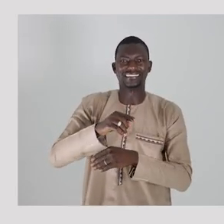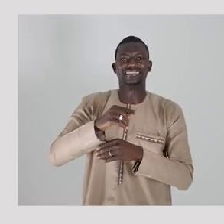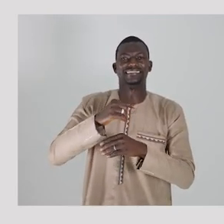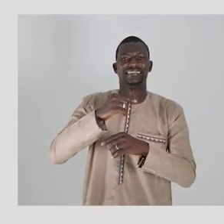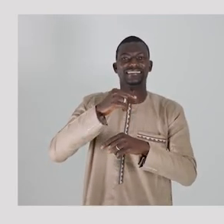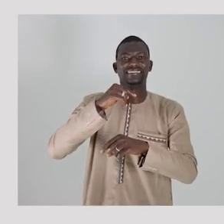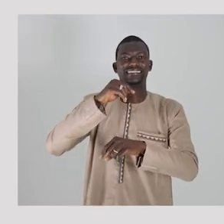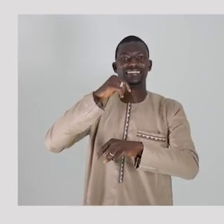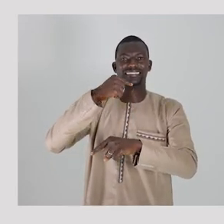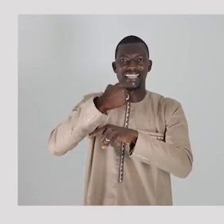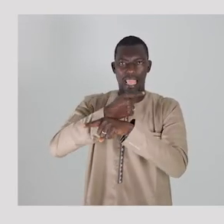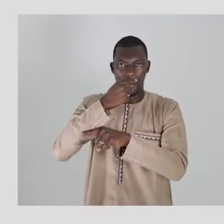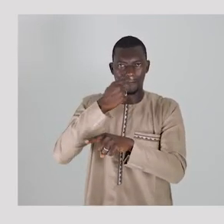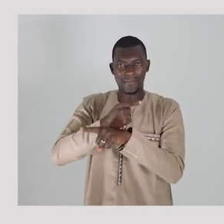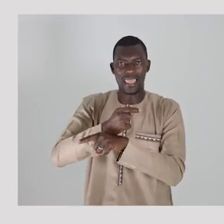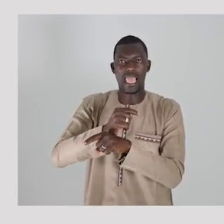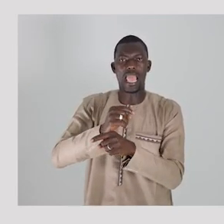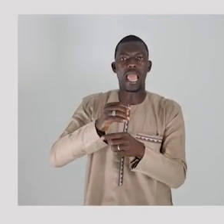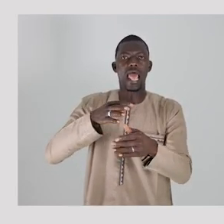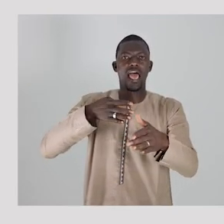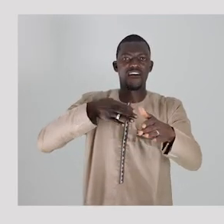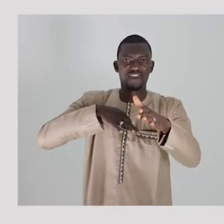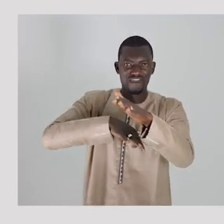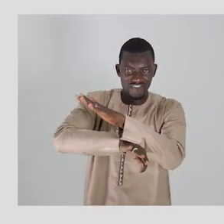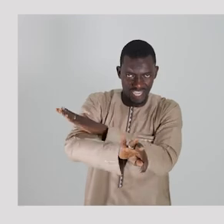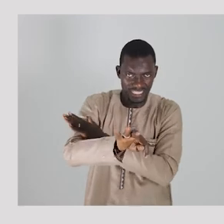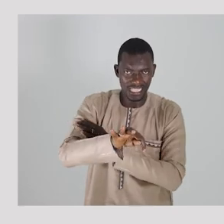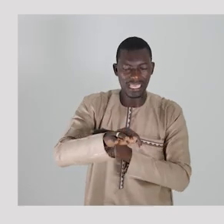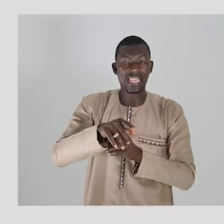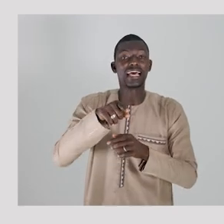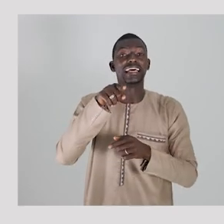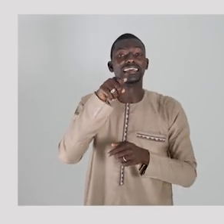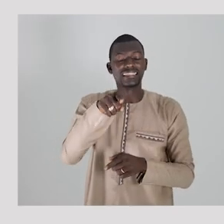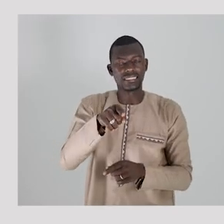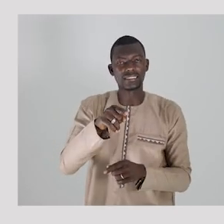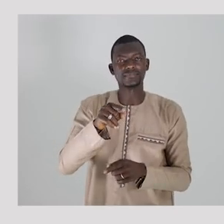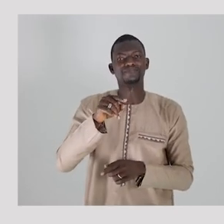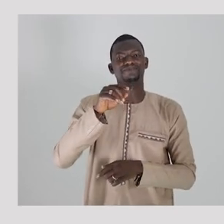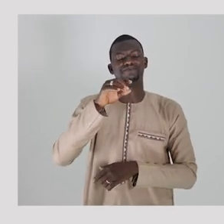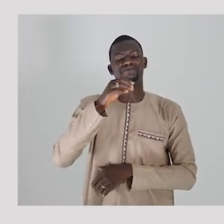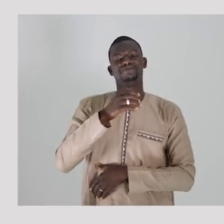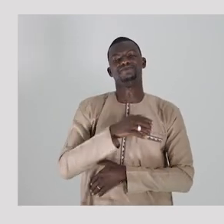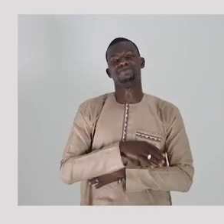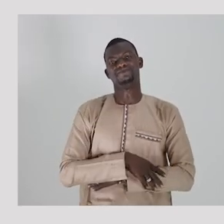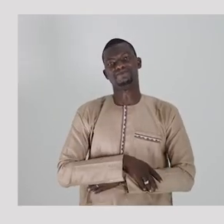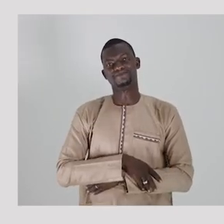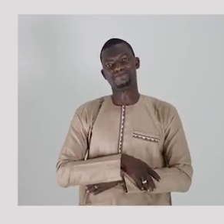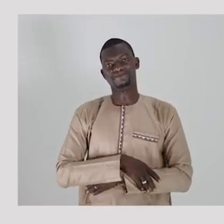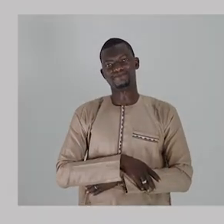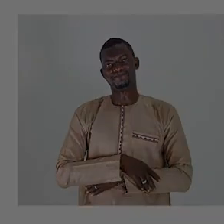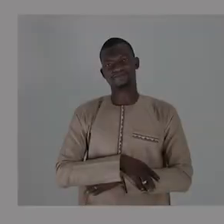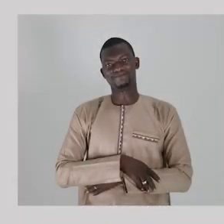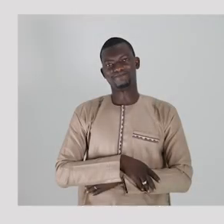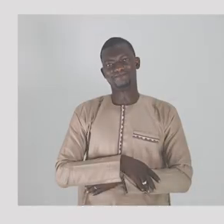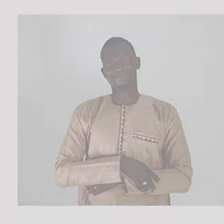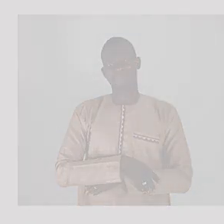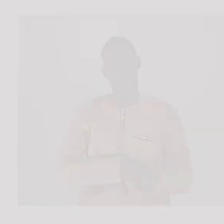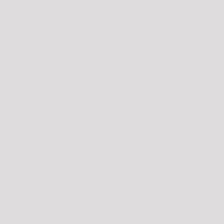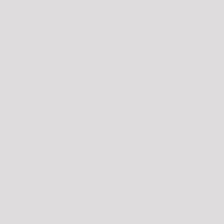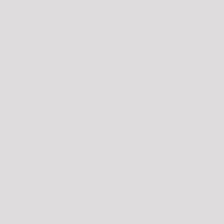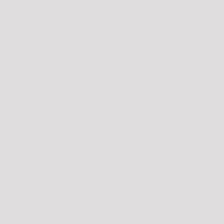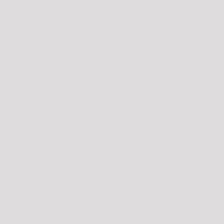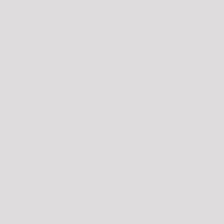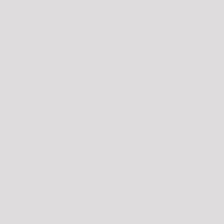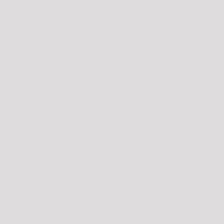Dikere mwge yoli yomoke yami di mofameti London. Kajikere mwkana ameti masetam. Koko ndika jisenu di kapanaketi